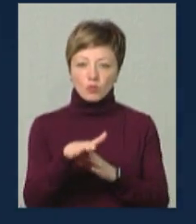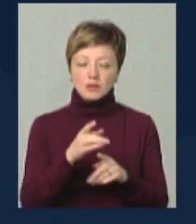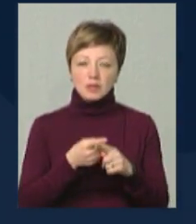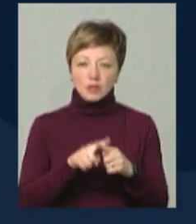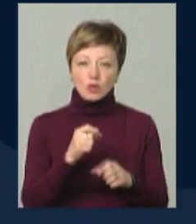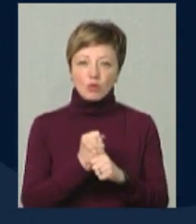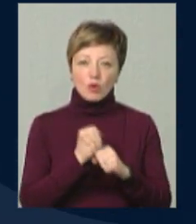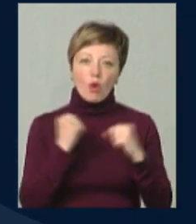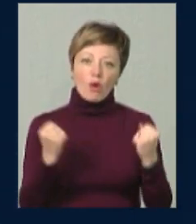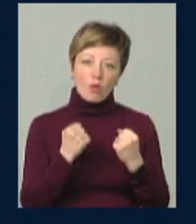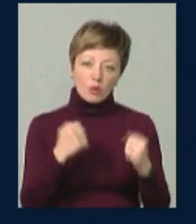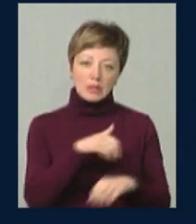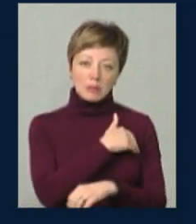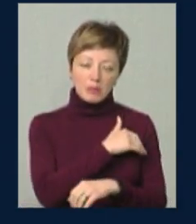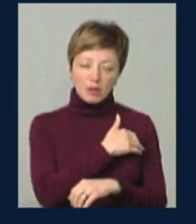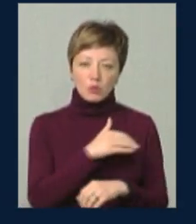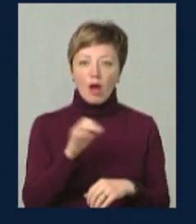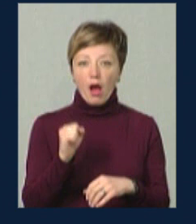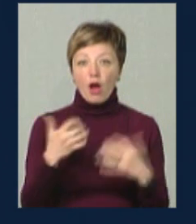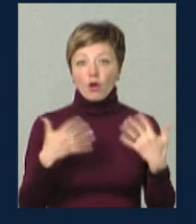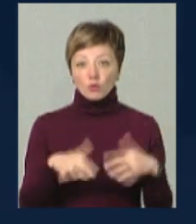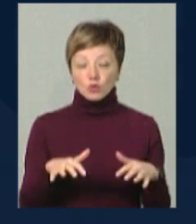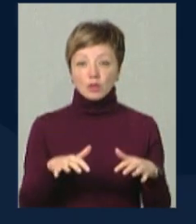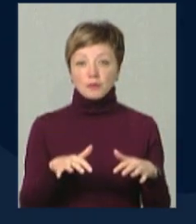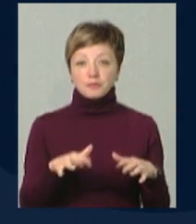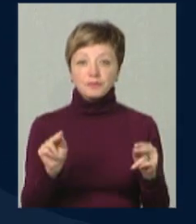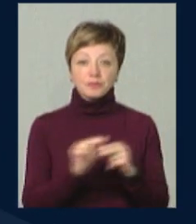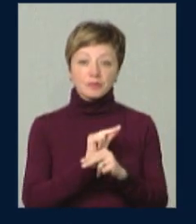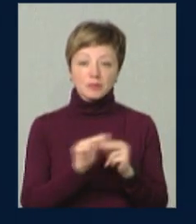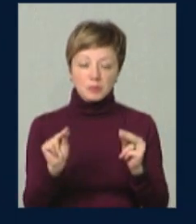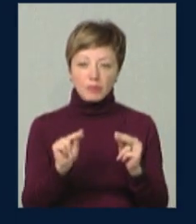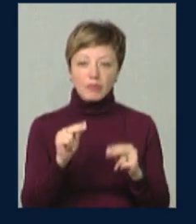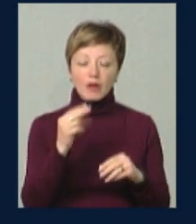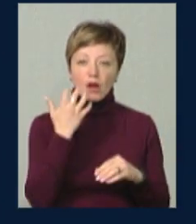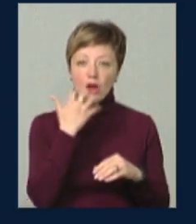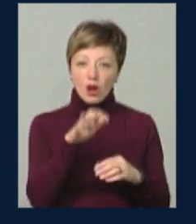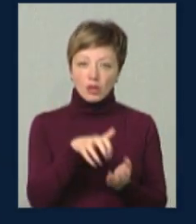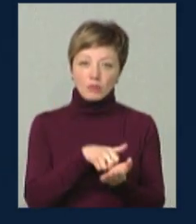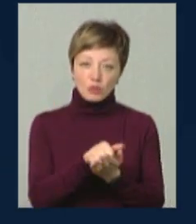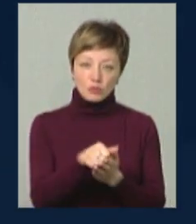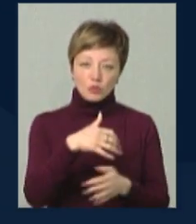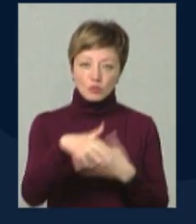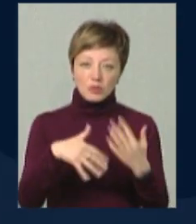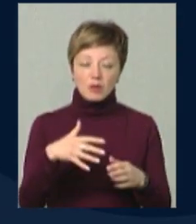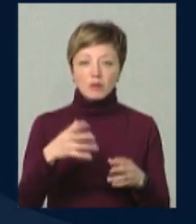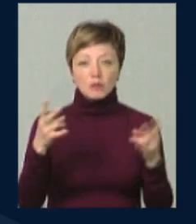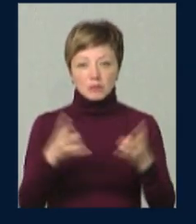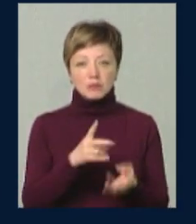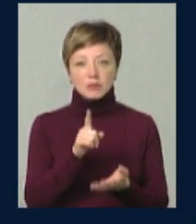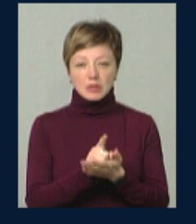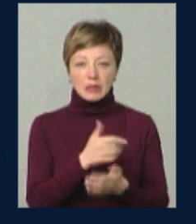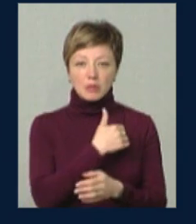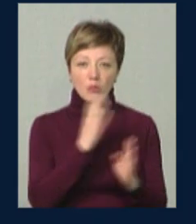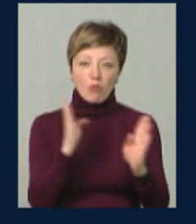ці роботи і при холодних температурах, а вже, відповідно, якби, ремонти гарячими асфальтобетонними сумішами, воно вимагає, якби, температура